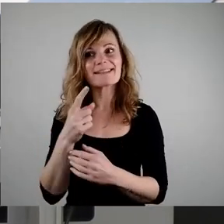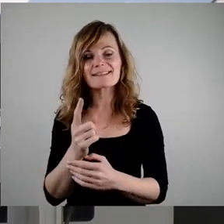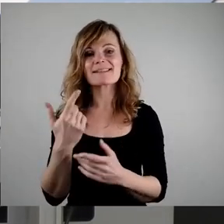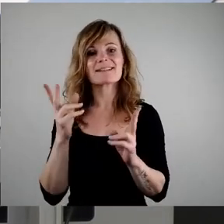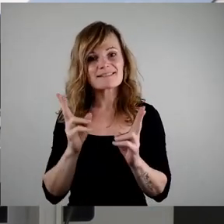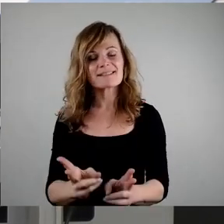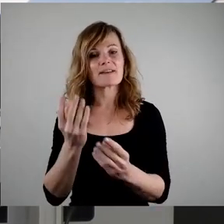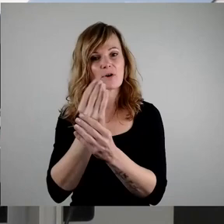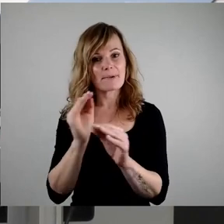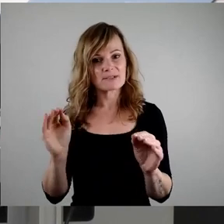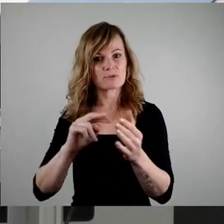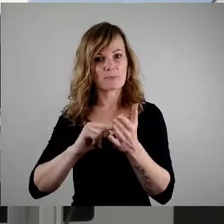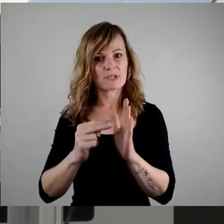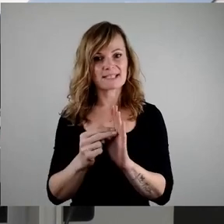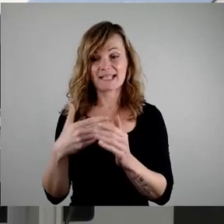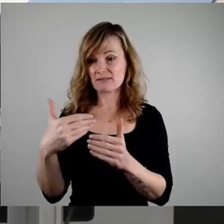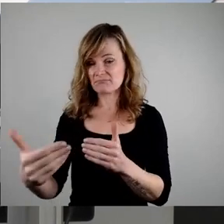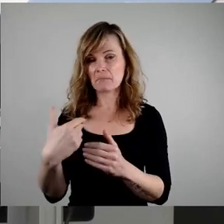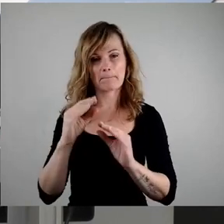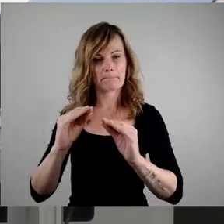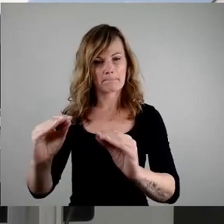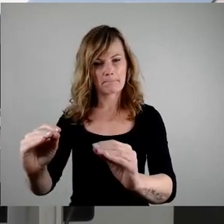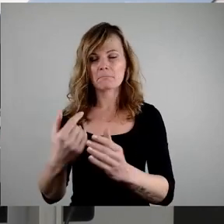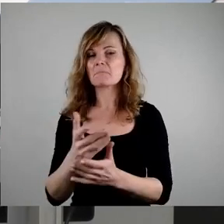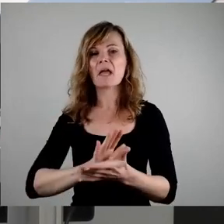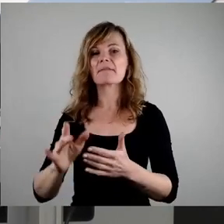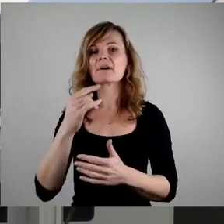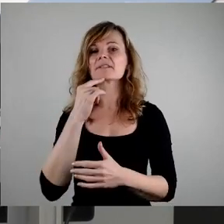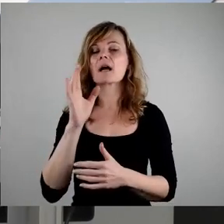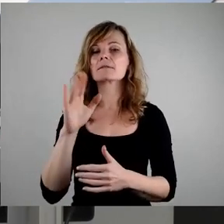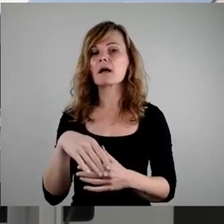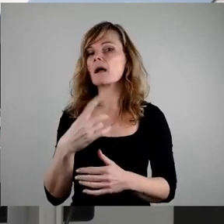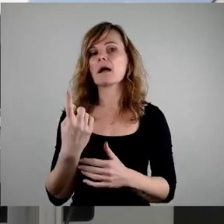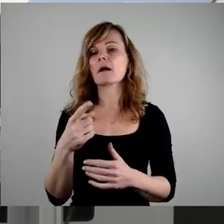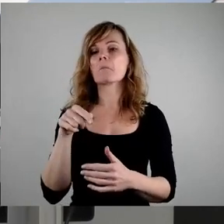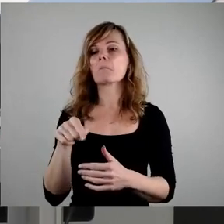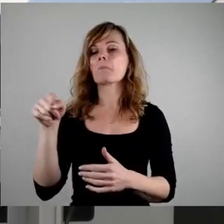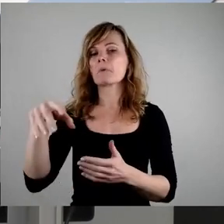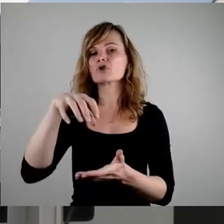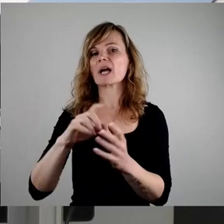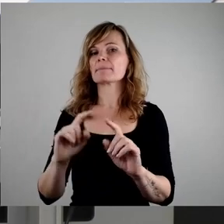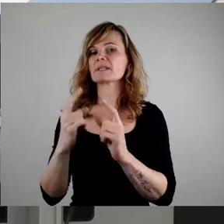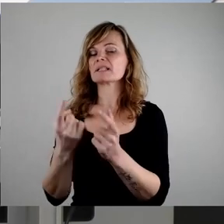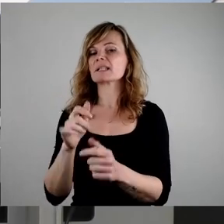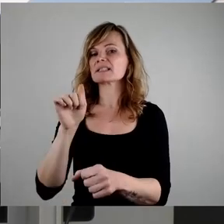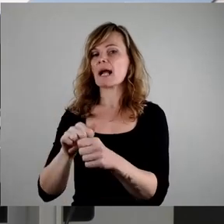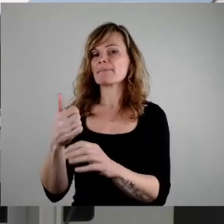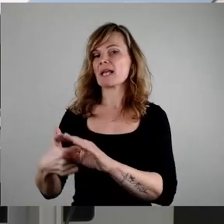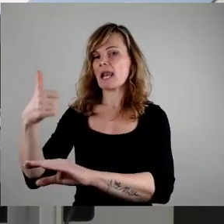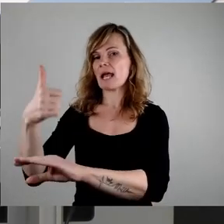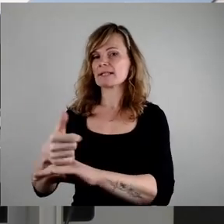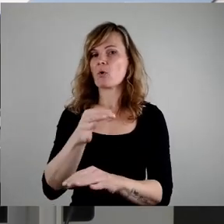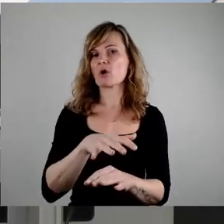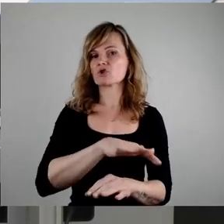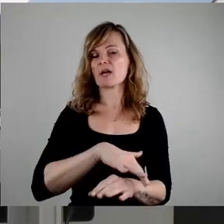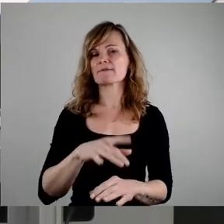Informationspolitik der Stadtverwaltung lapidar festgestellt, eine Einbeziehung der Stadtbezirksamtsleiter und Ortschaften erfolgt